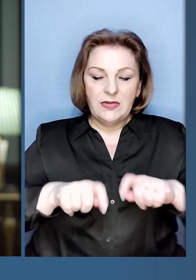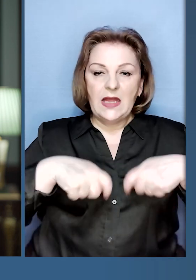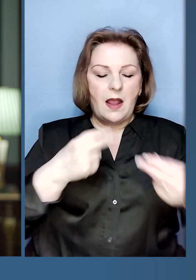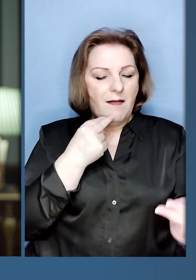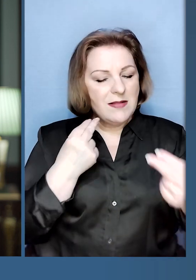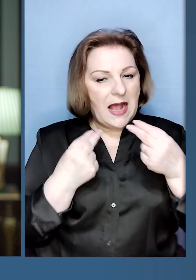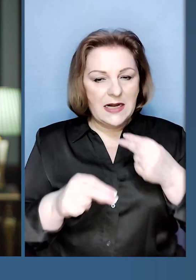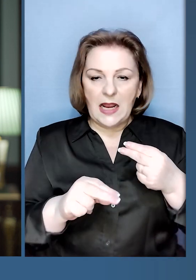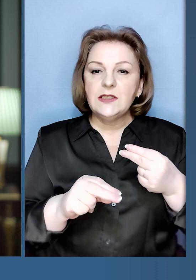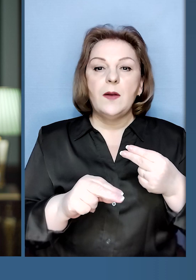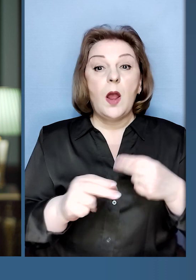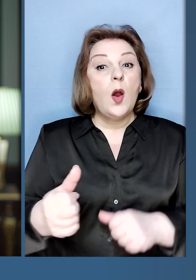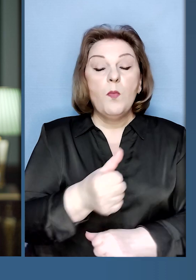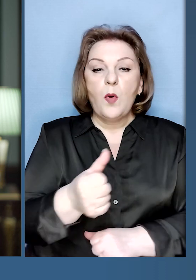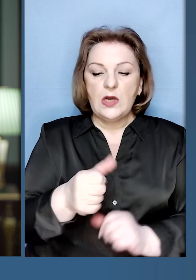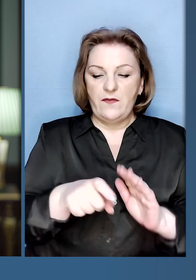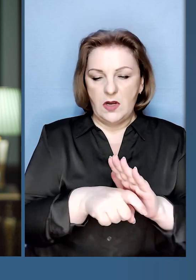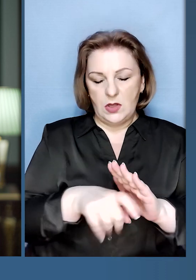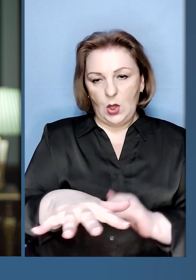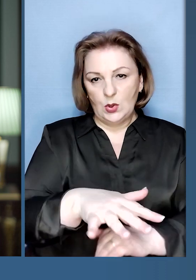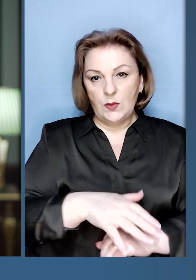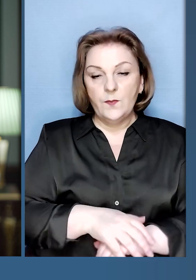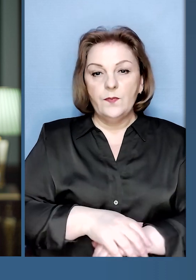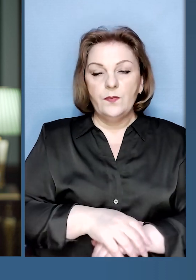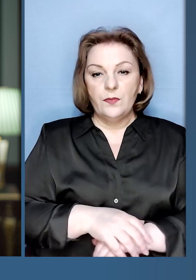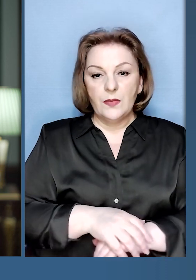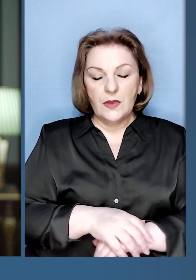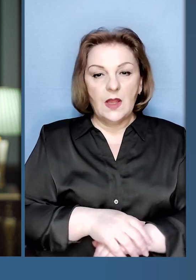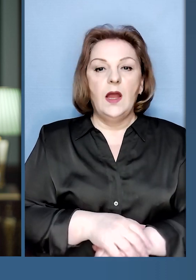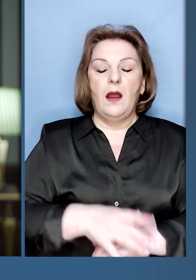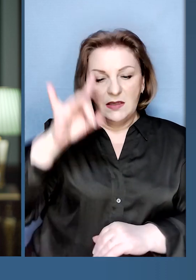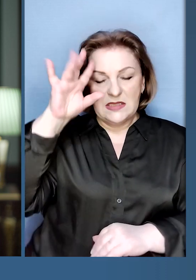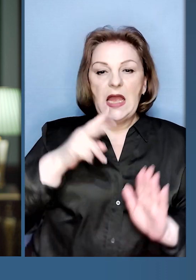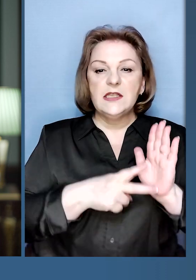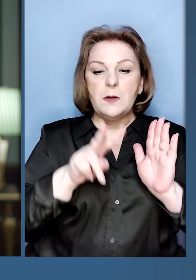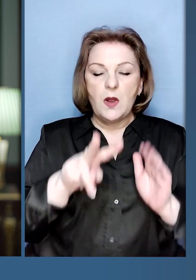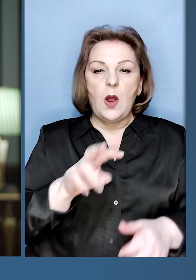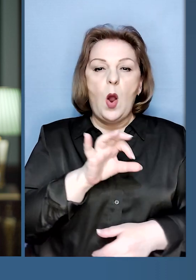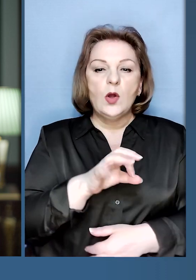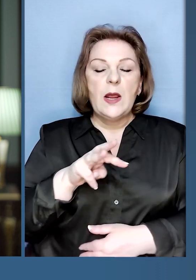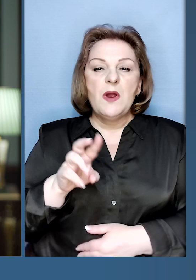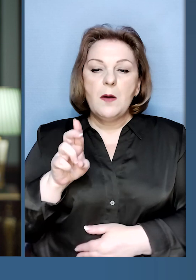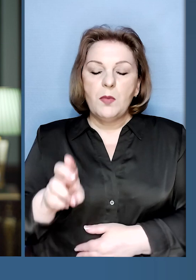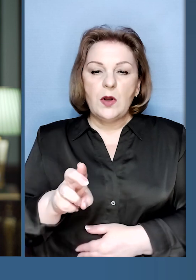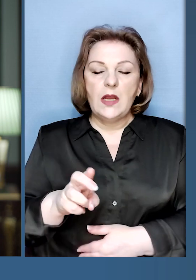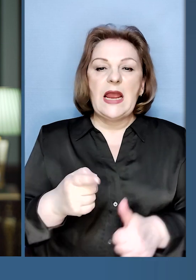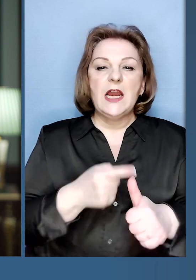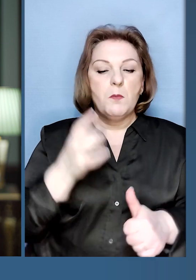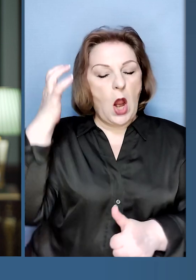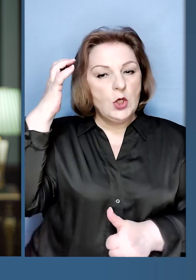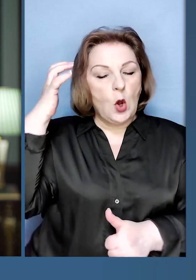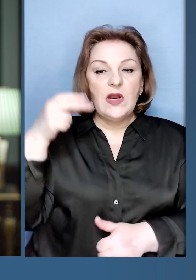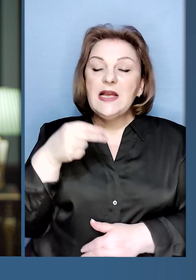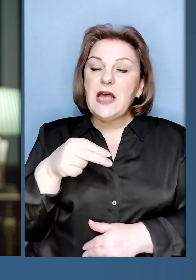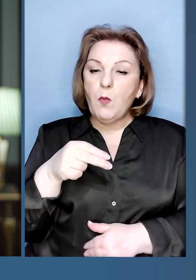добу дали найкращий результат. Передусім, на Донеччині славетна 72-га окрема механізована бригада